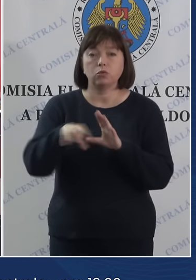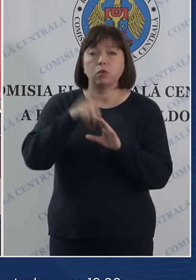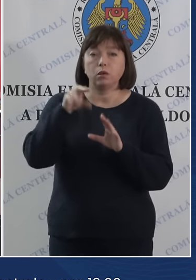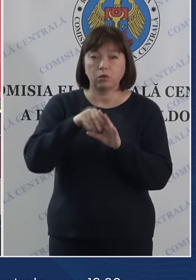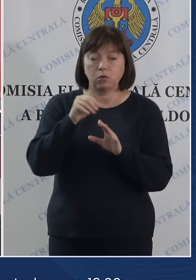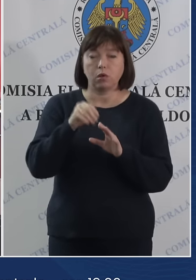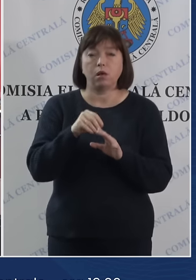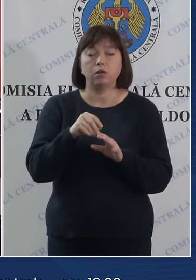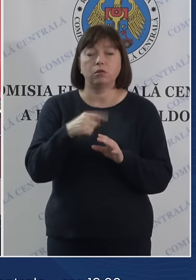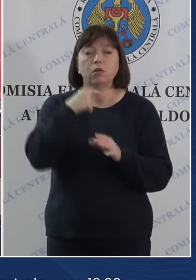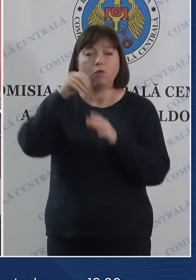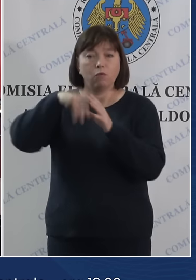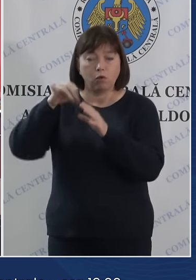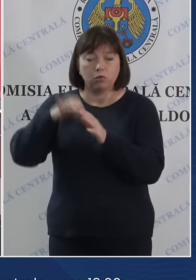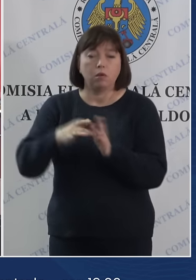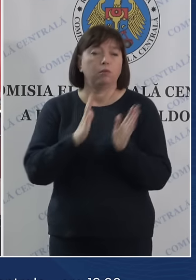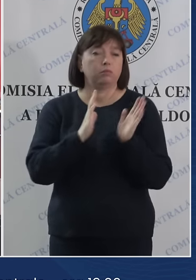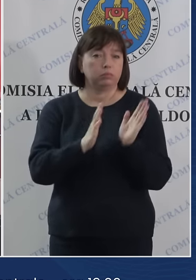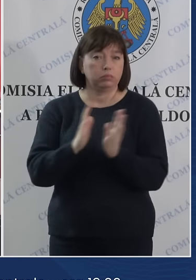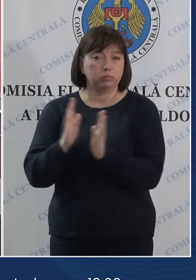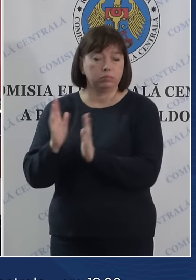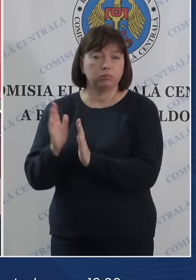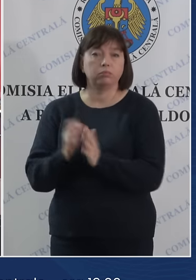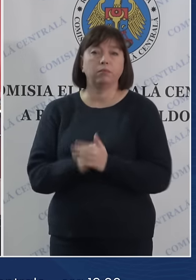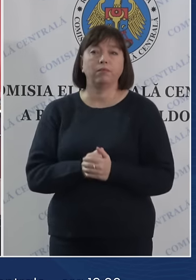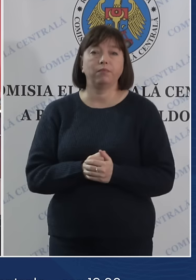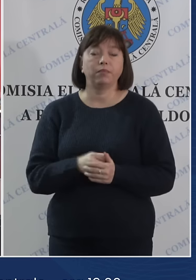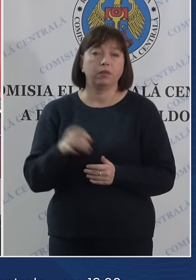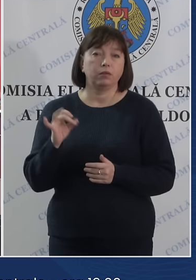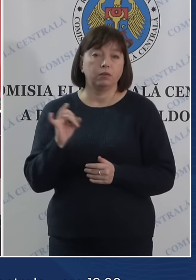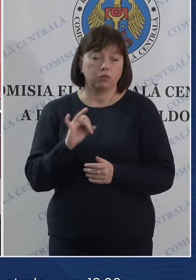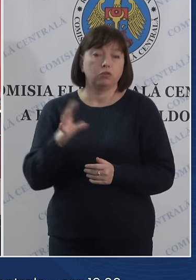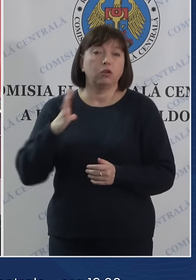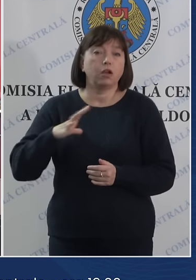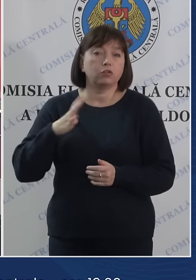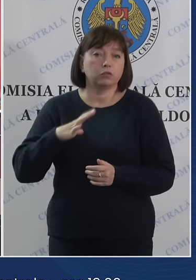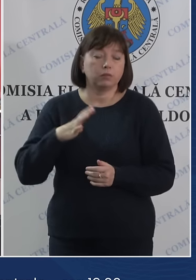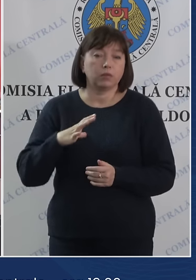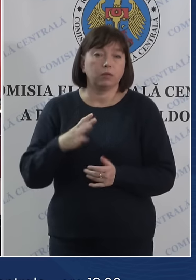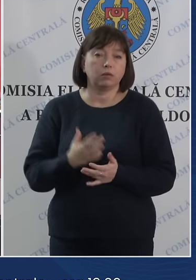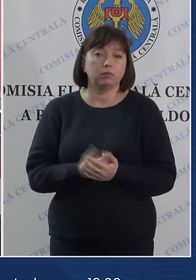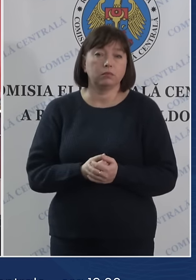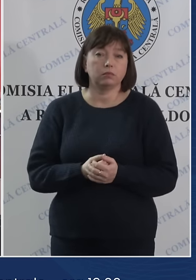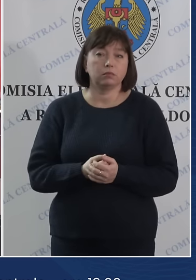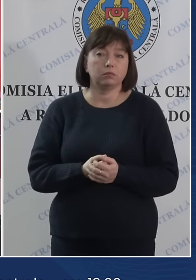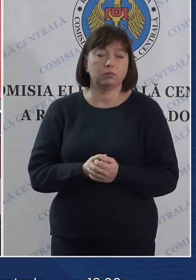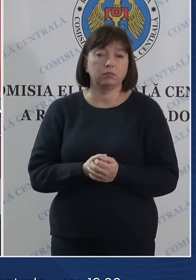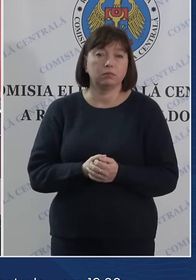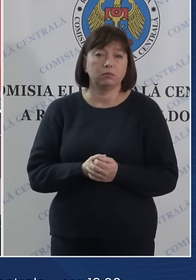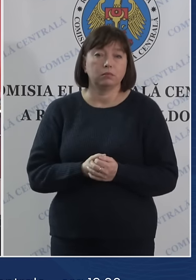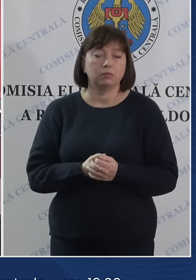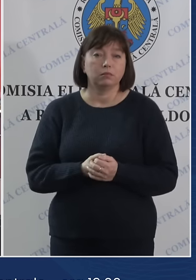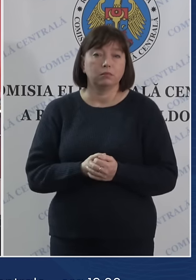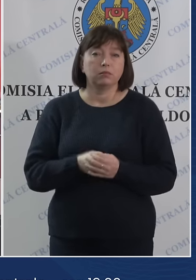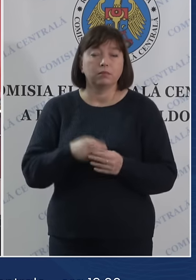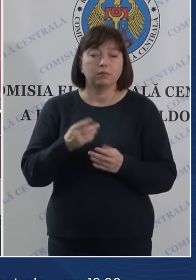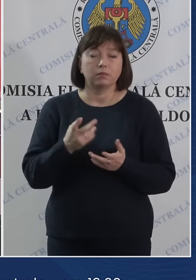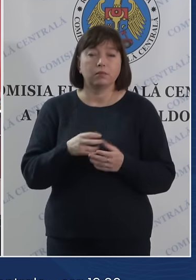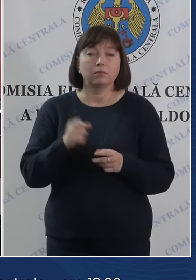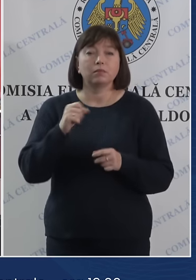și votarea merge în ritm normal, deci așteptăm timpile zile pentru a face